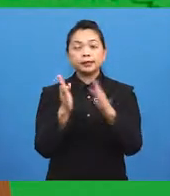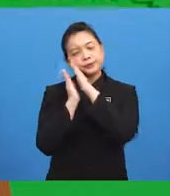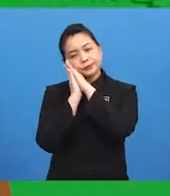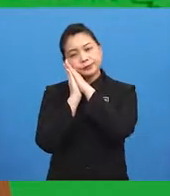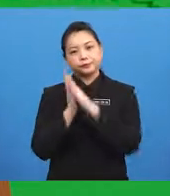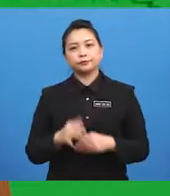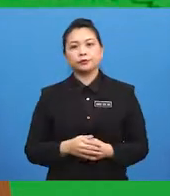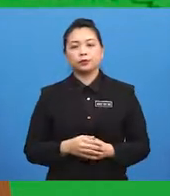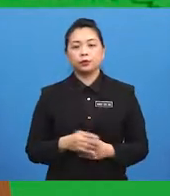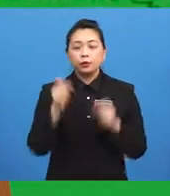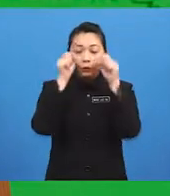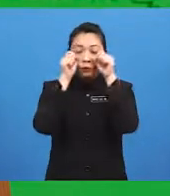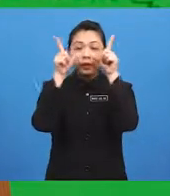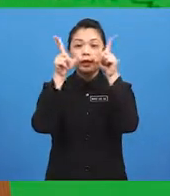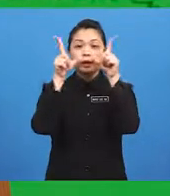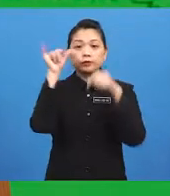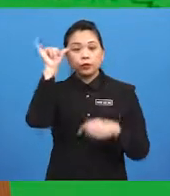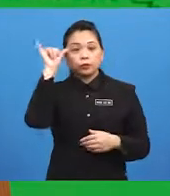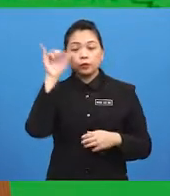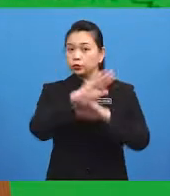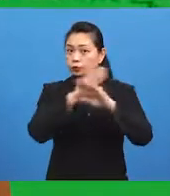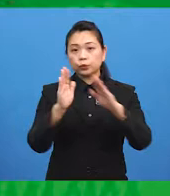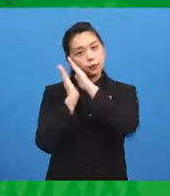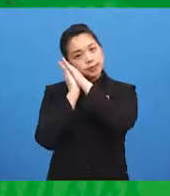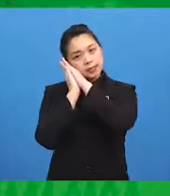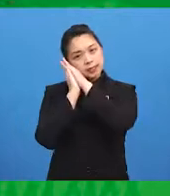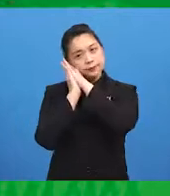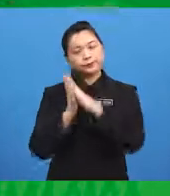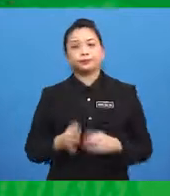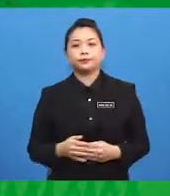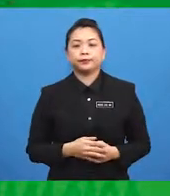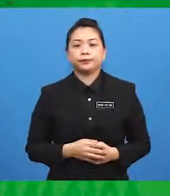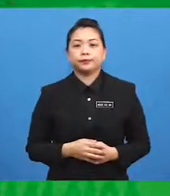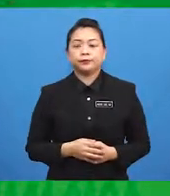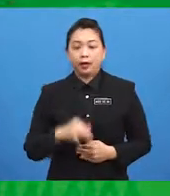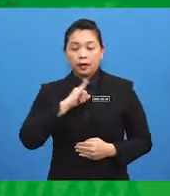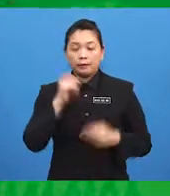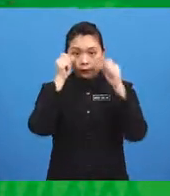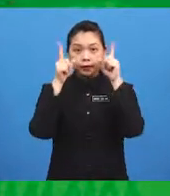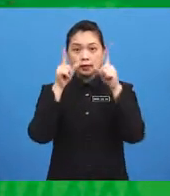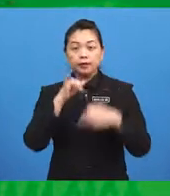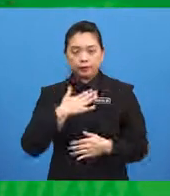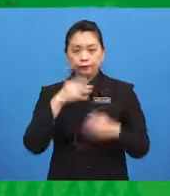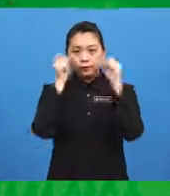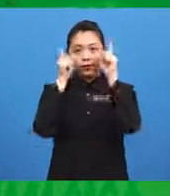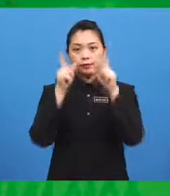Wake up, YOLO! Don't fall asleep yet! Huh! I'm awake! I'm awake!